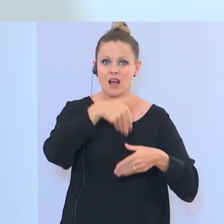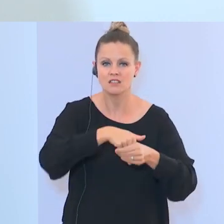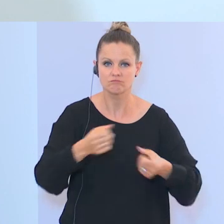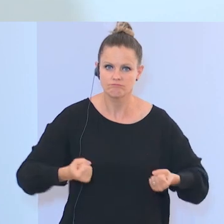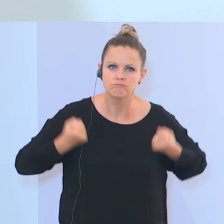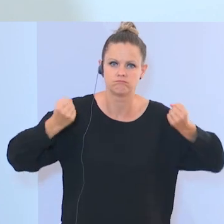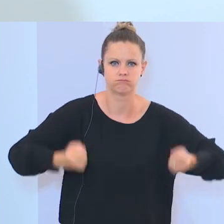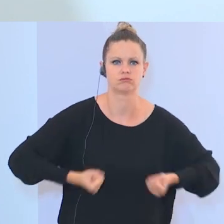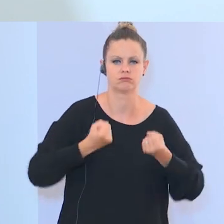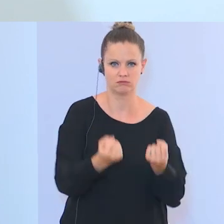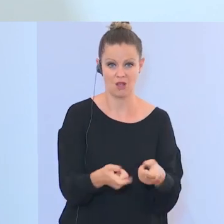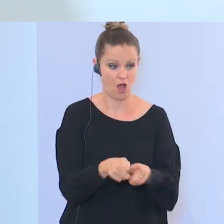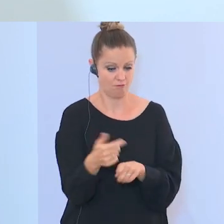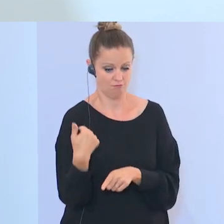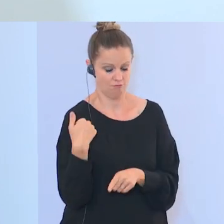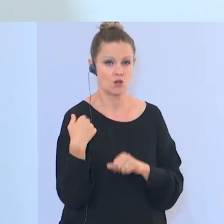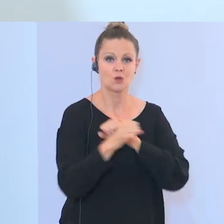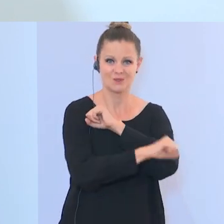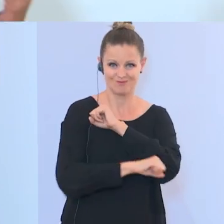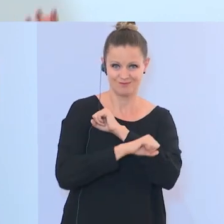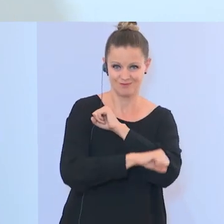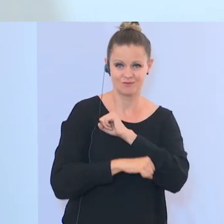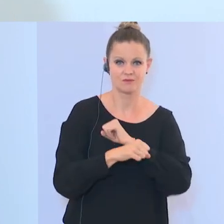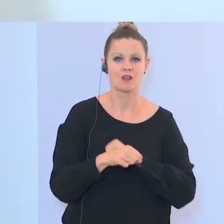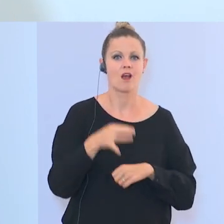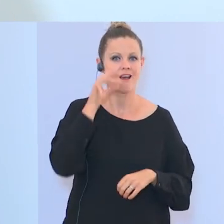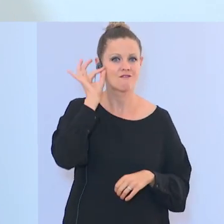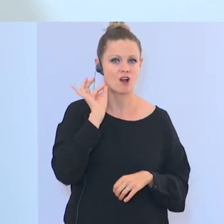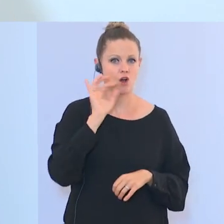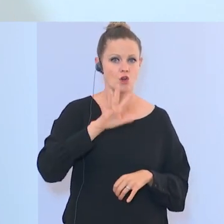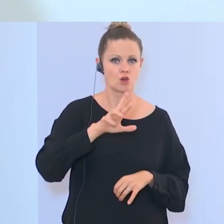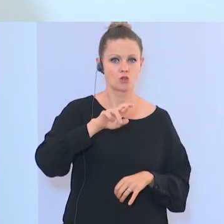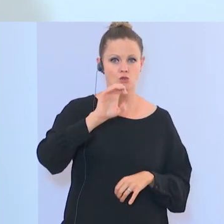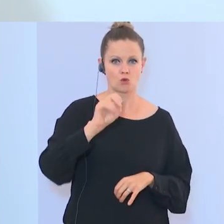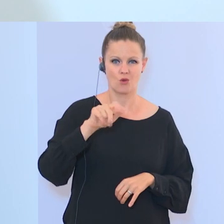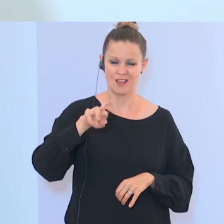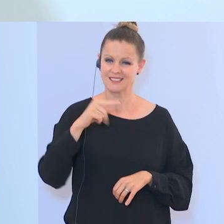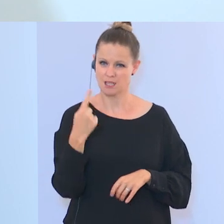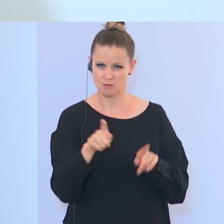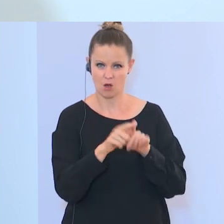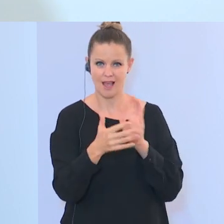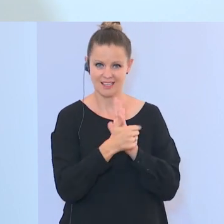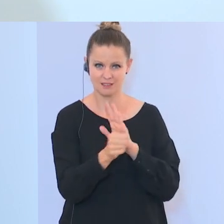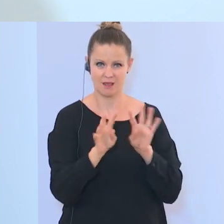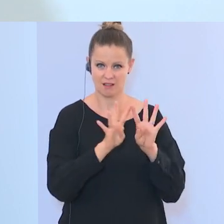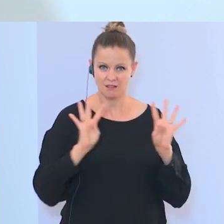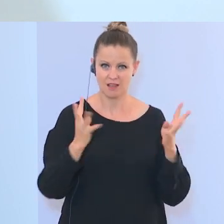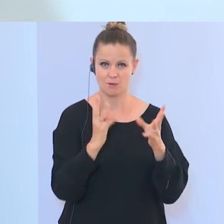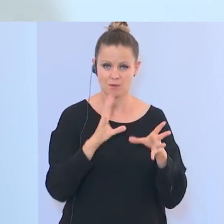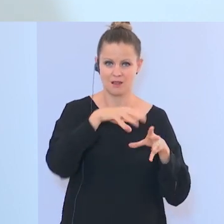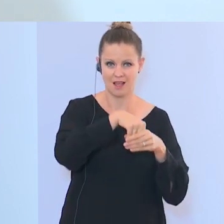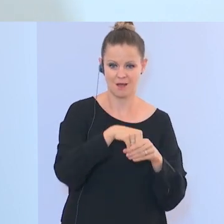Und zuletzt auch eine Studie von Frau Professor Susanne Schröter, die auch in diesem Expertengremium ist, zu